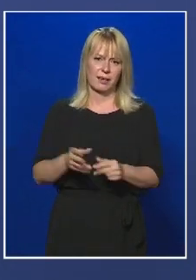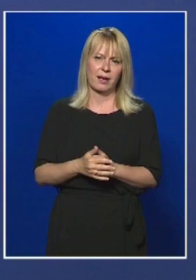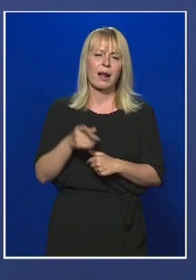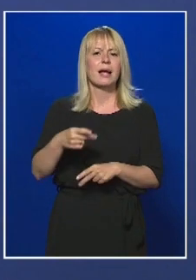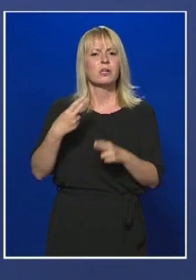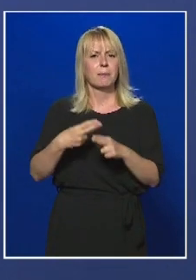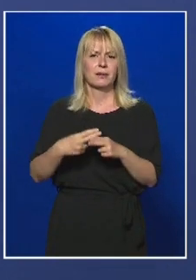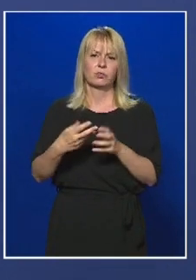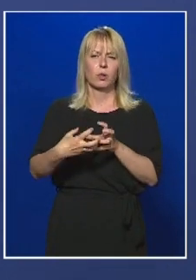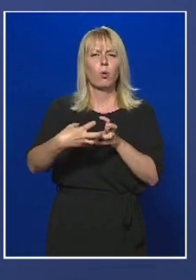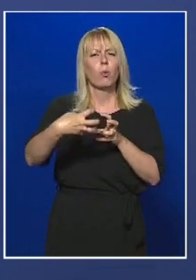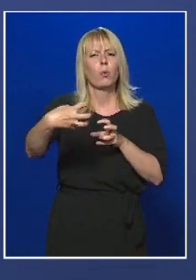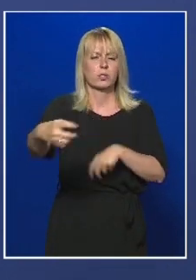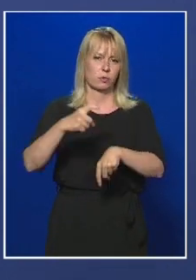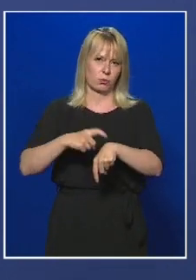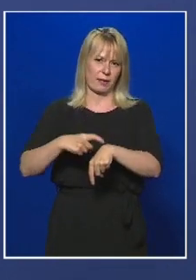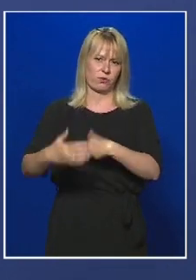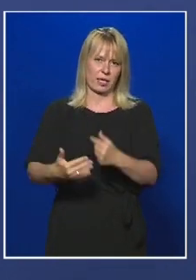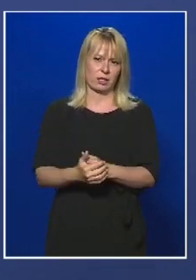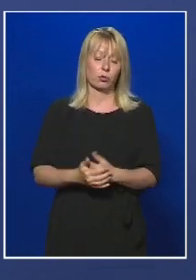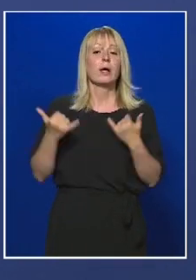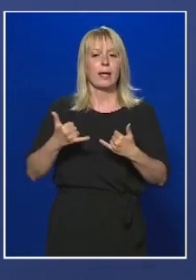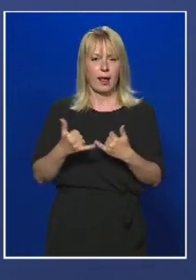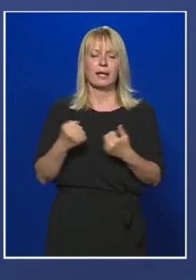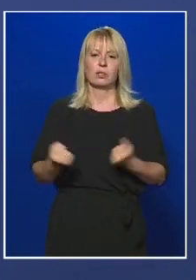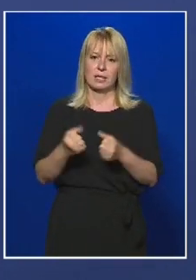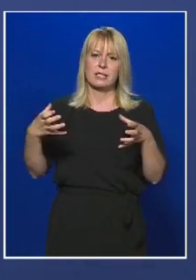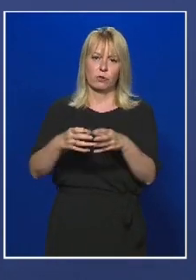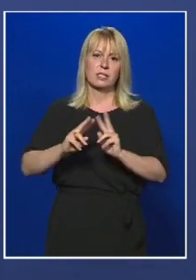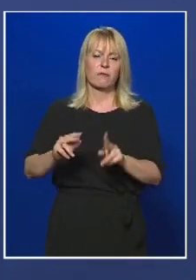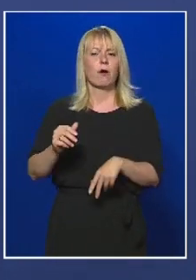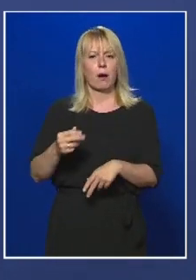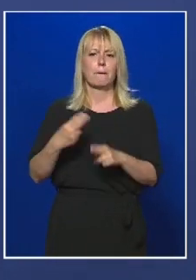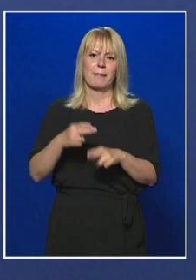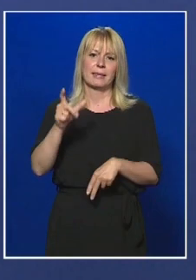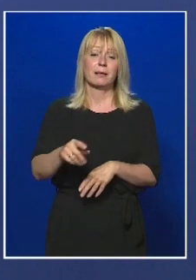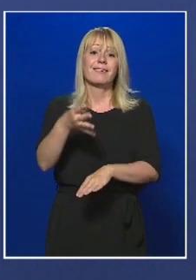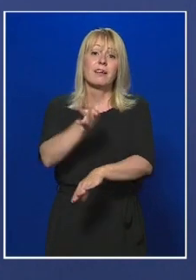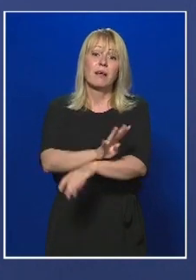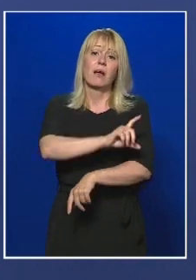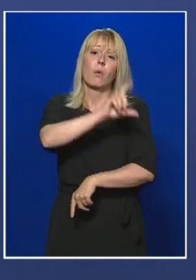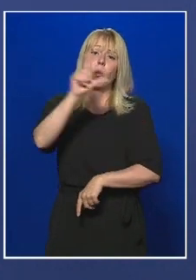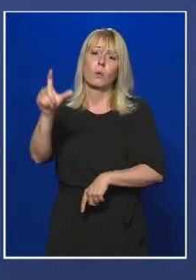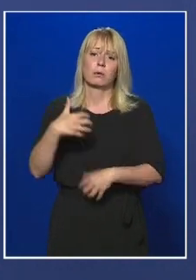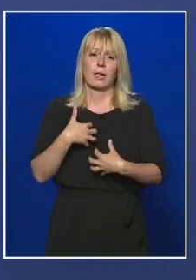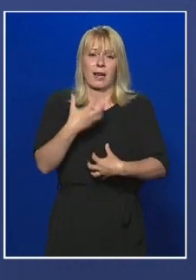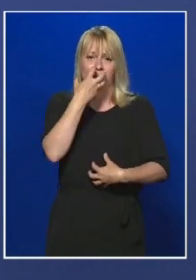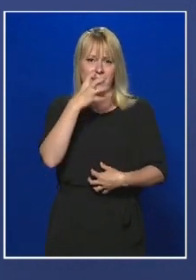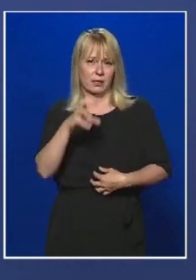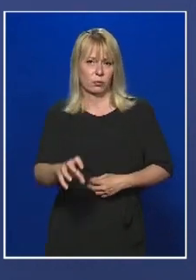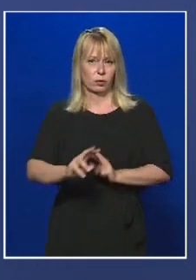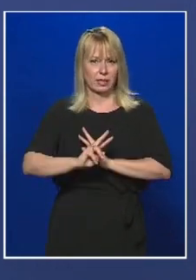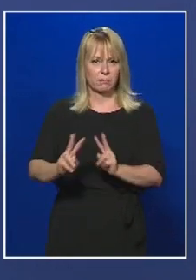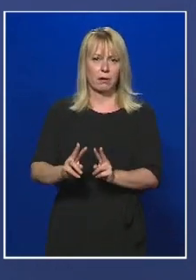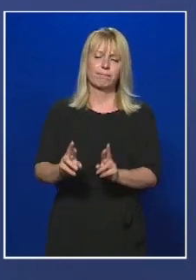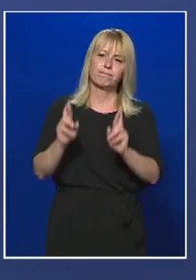ez a betegség nagyon hosszú lefolyású. Jelenleg is van az intenzív osztályon olyan betegünk, aki már négy hetelélegeztetőgépen van, és bízunk